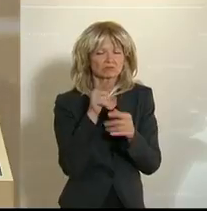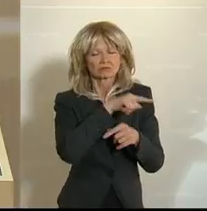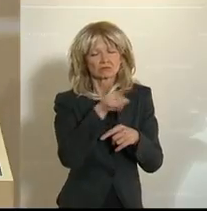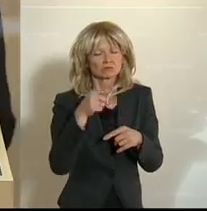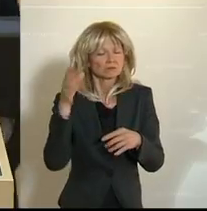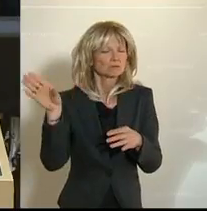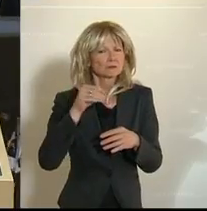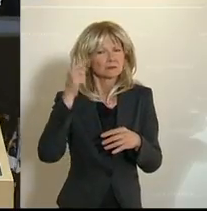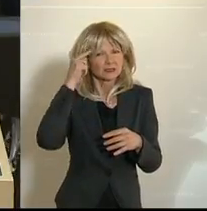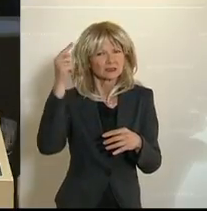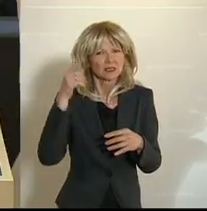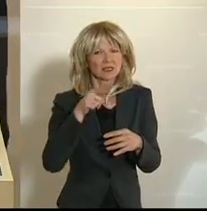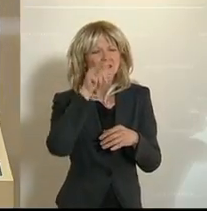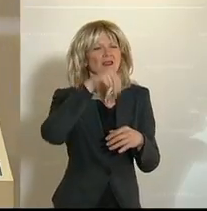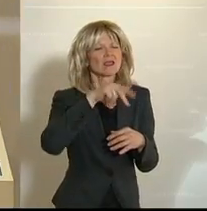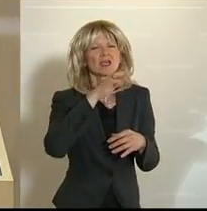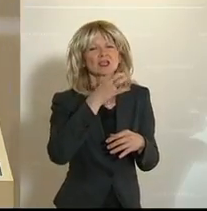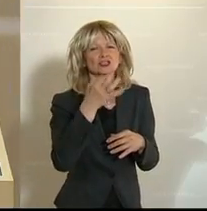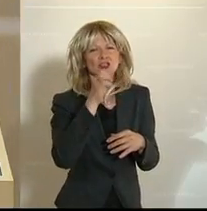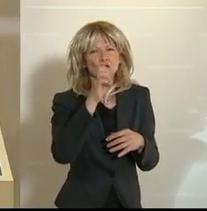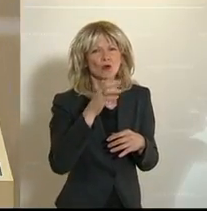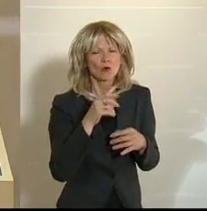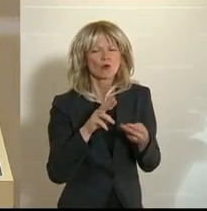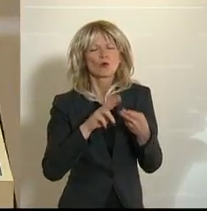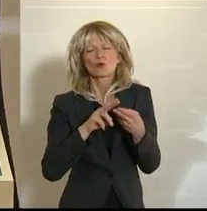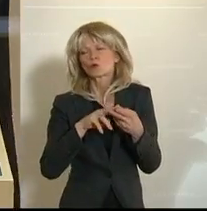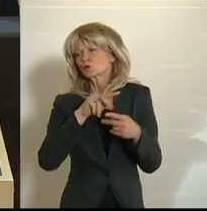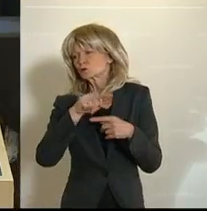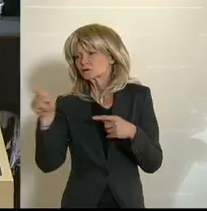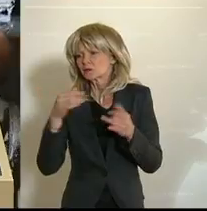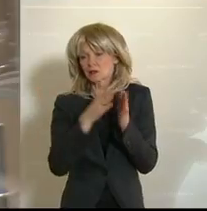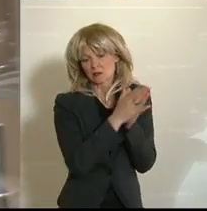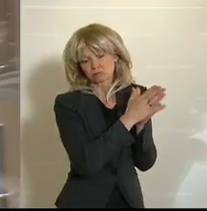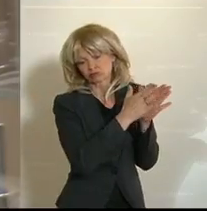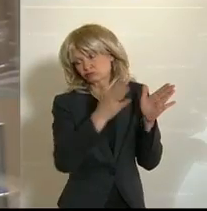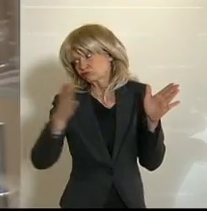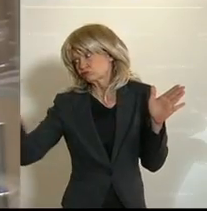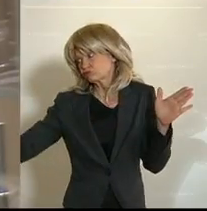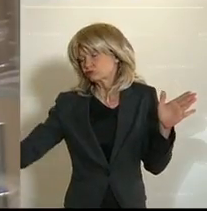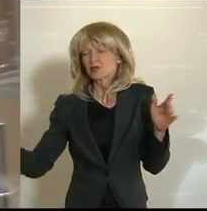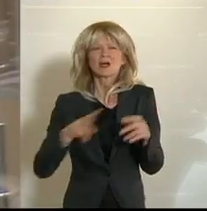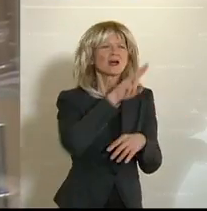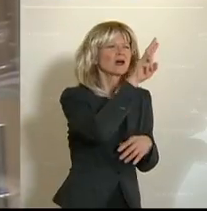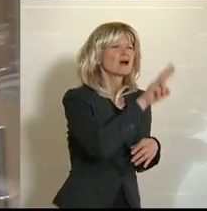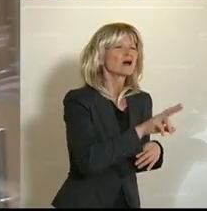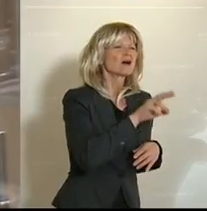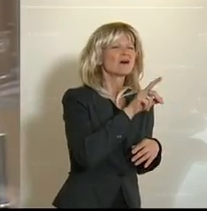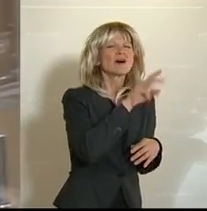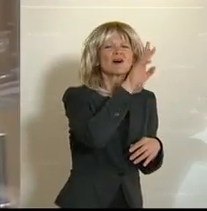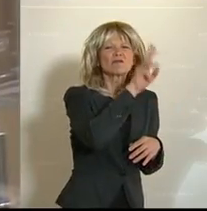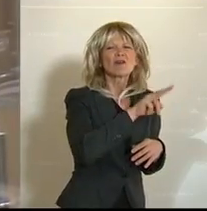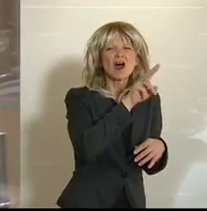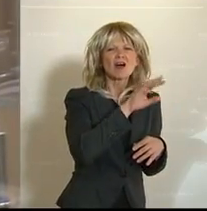unglaublich divers sind. Ja, weil zwischen dem VVC bei mir in Favoriten oder dem VIDC als Kulturverein,